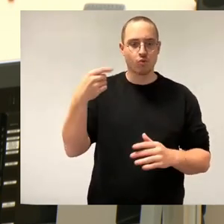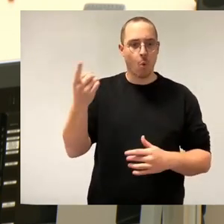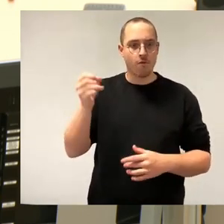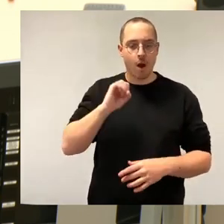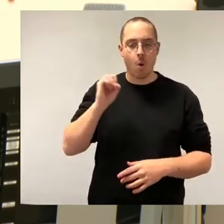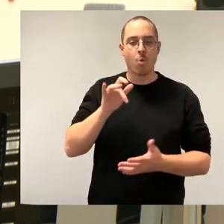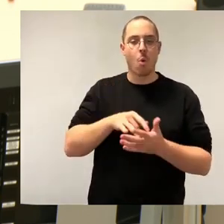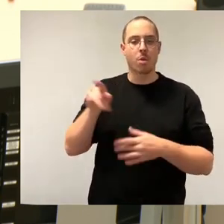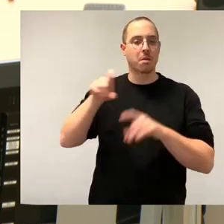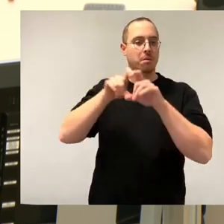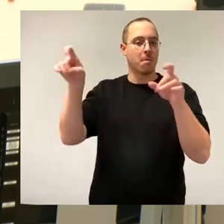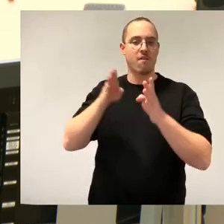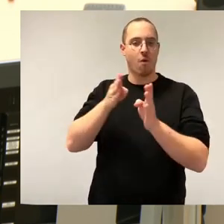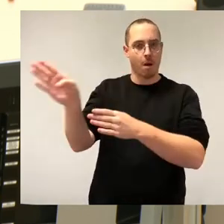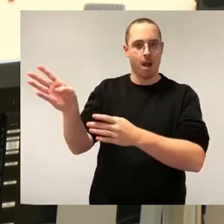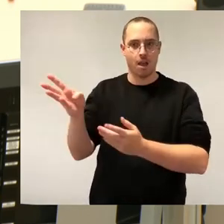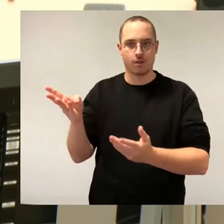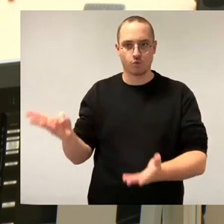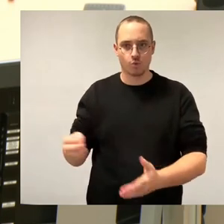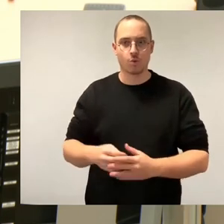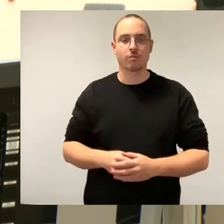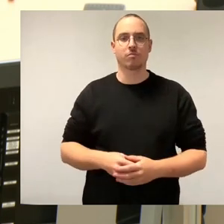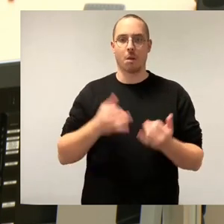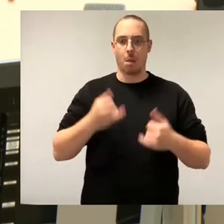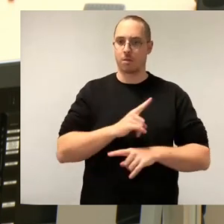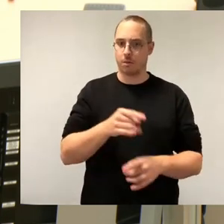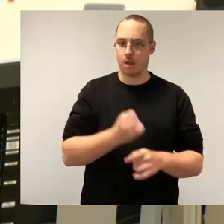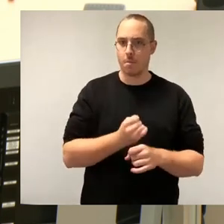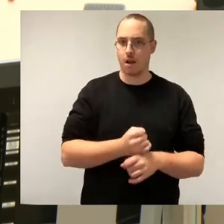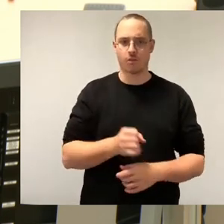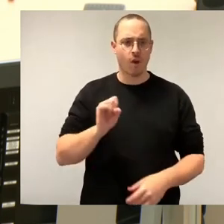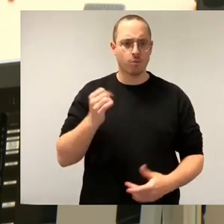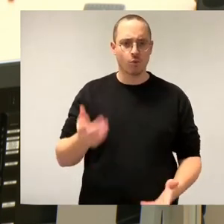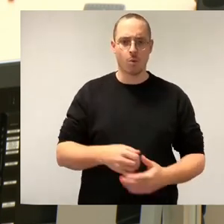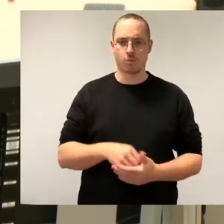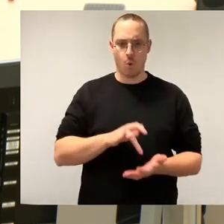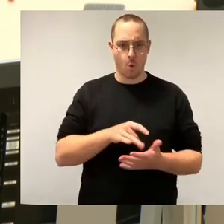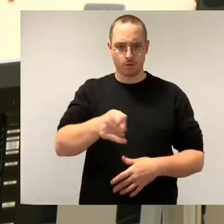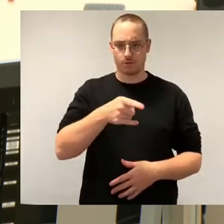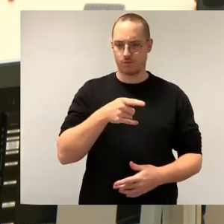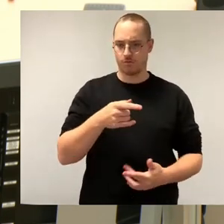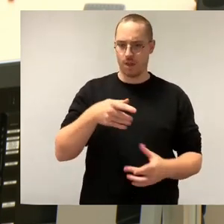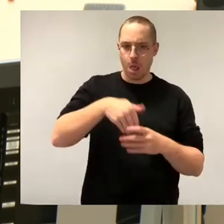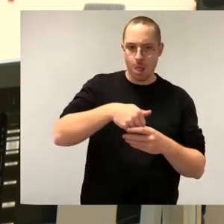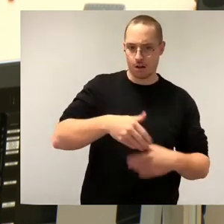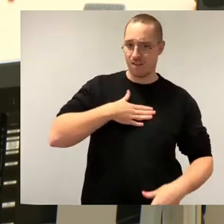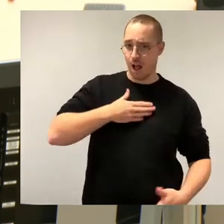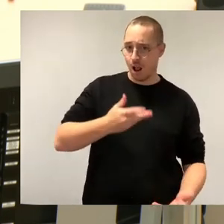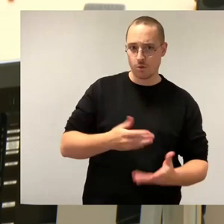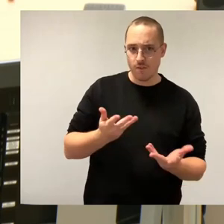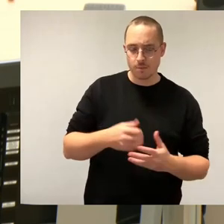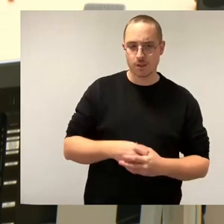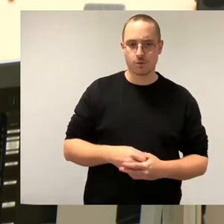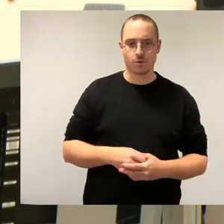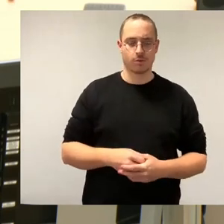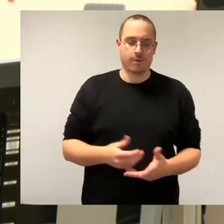was wir gerade gehört haben? Was ist denn das für ein Umgang wieder? Es geht immer darum Hass und Hetze. Wir haben gerade Hass und